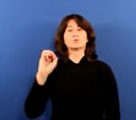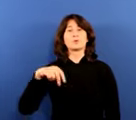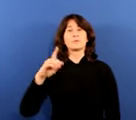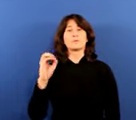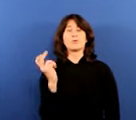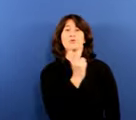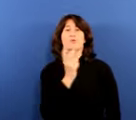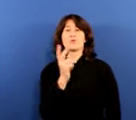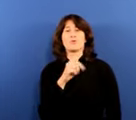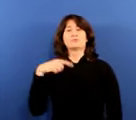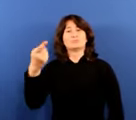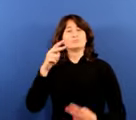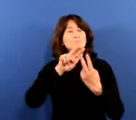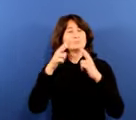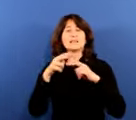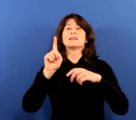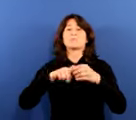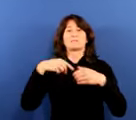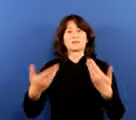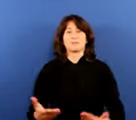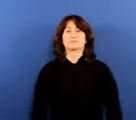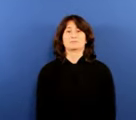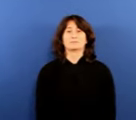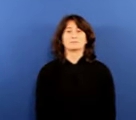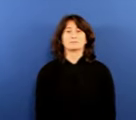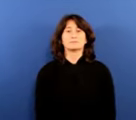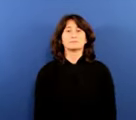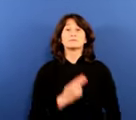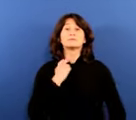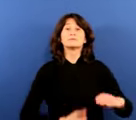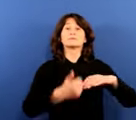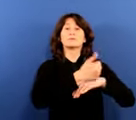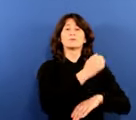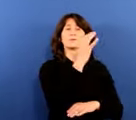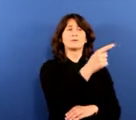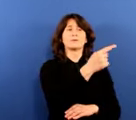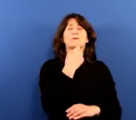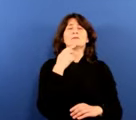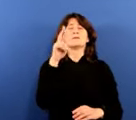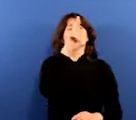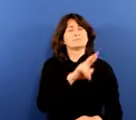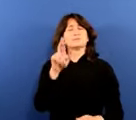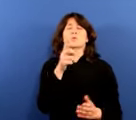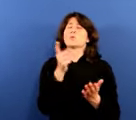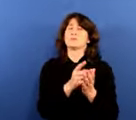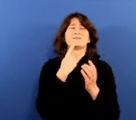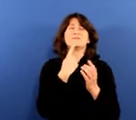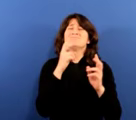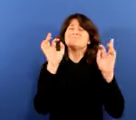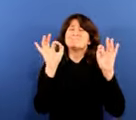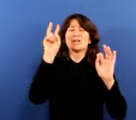ikuspuntutik begiratuz, batetik eta bestetik, Univertsitaten nazio harteko tzeire inkorragua lortzeko ere du berriak gultzatzea.